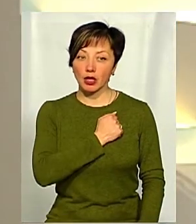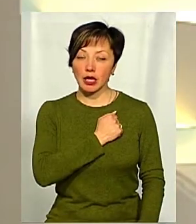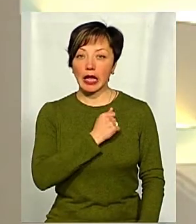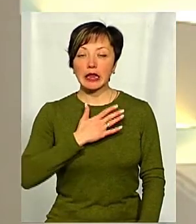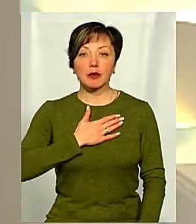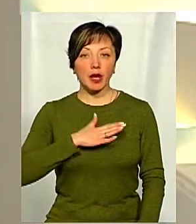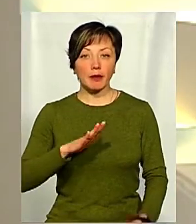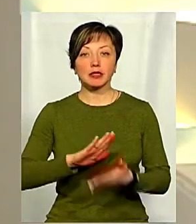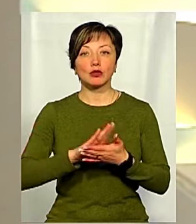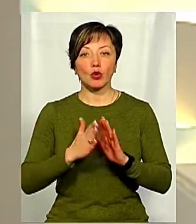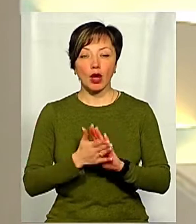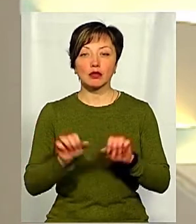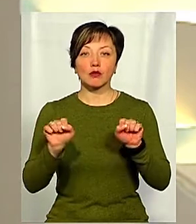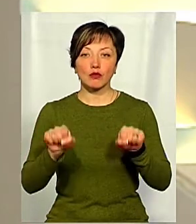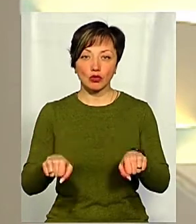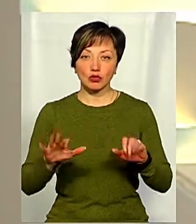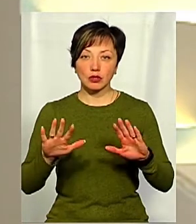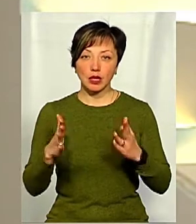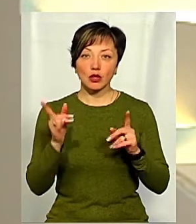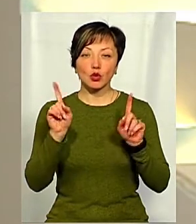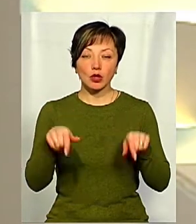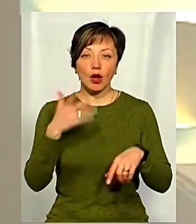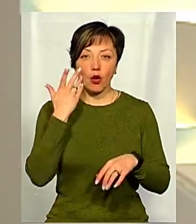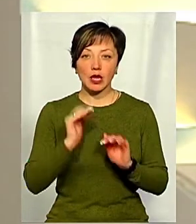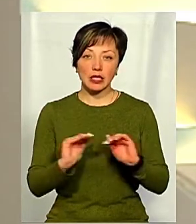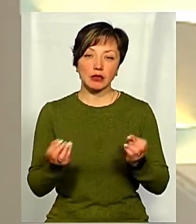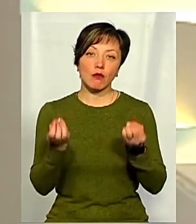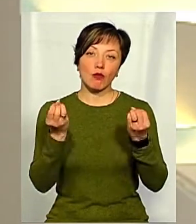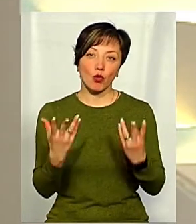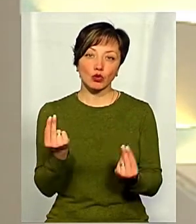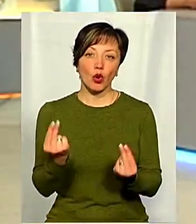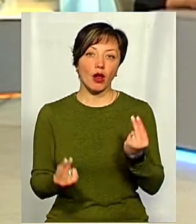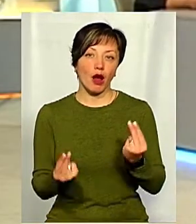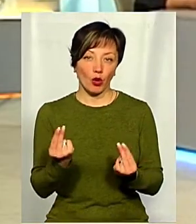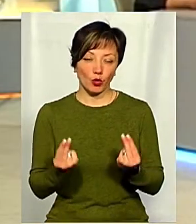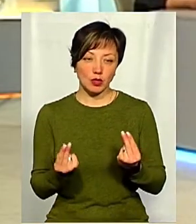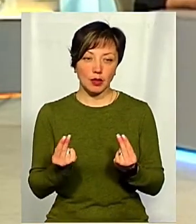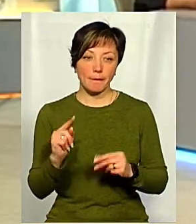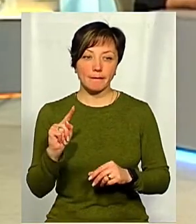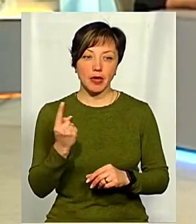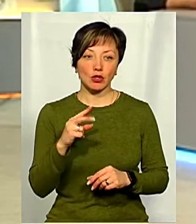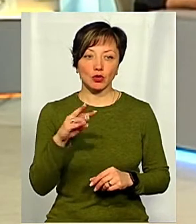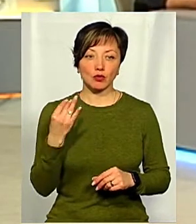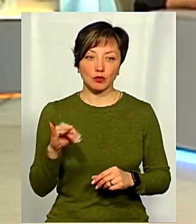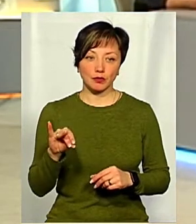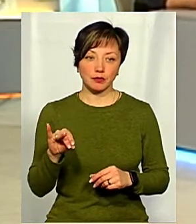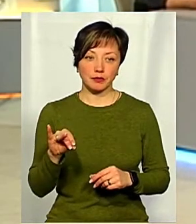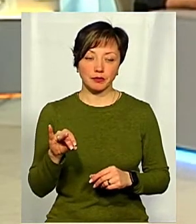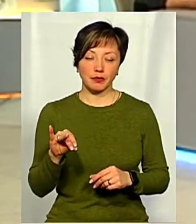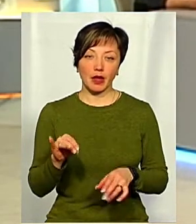неприємні ситуації можуть статися навіть тоді, коли діти просто граються. 1 лютого